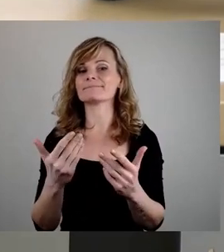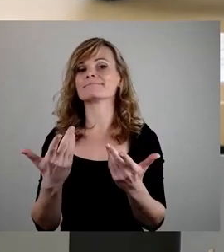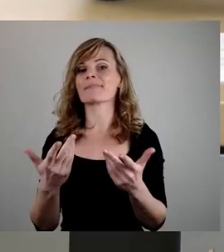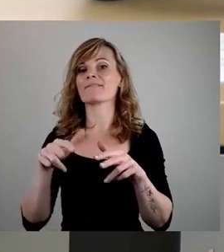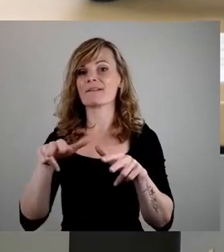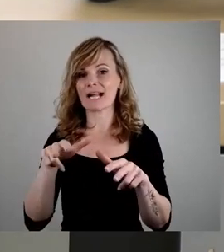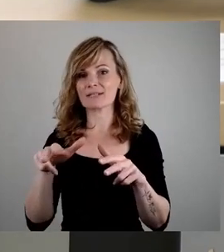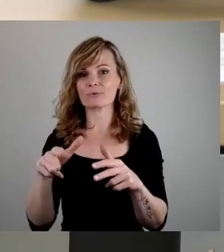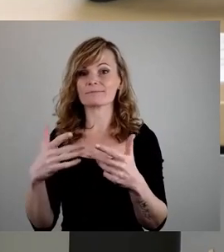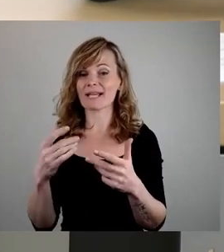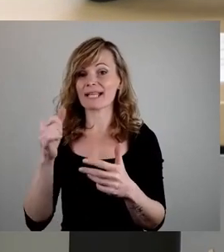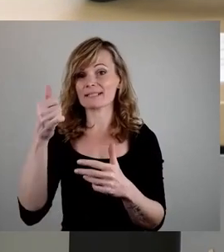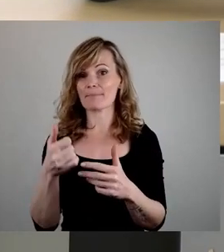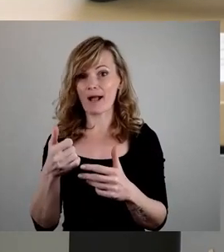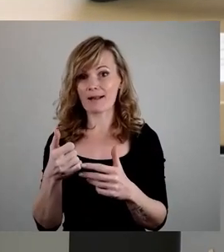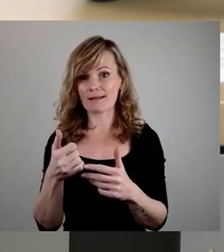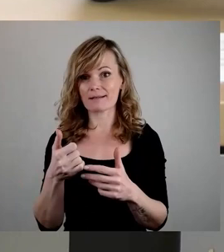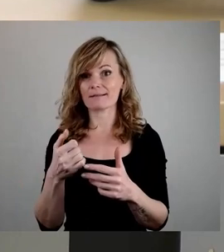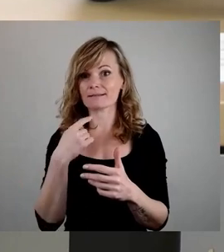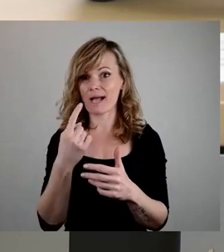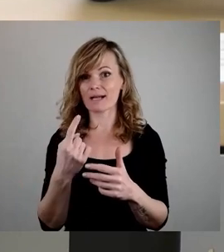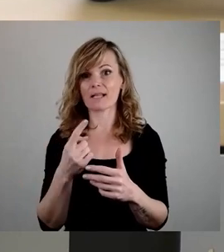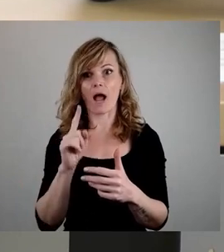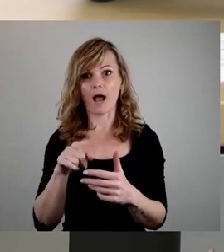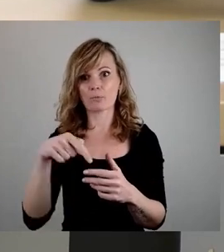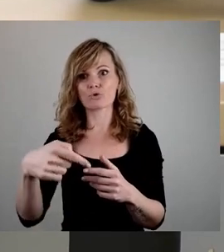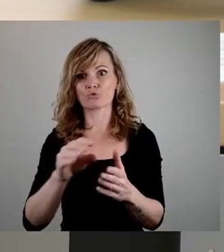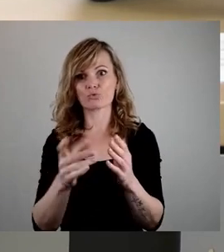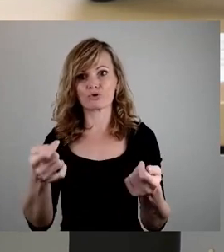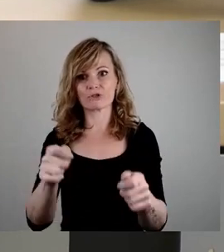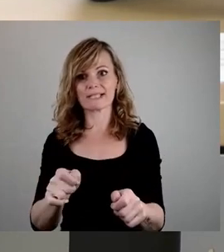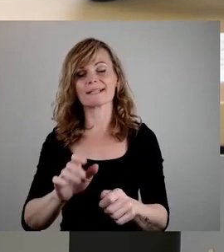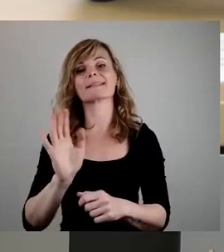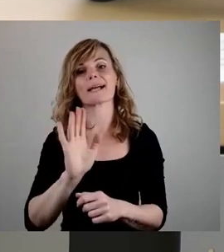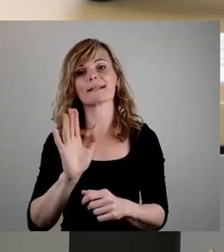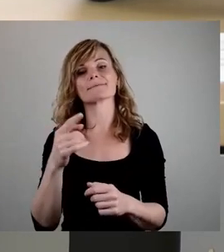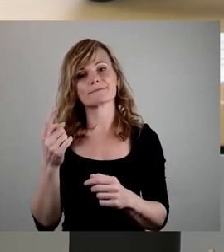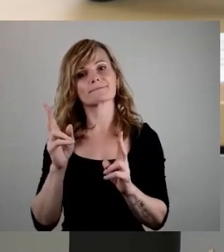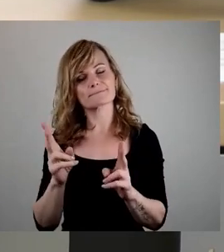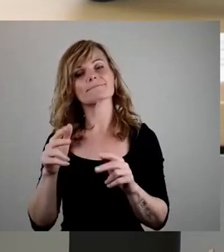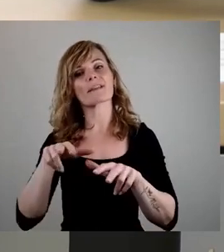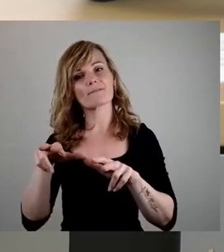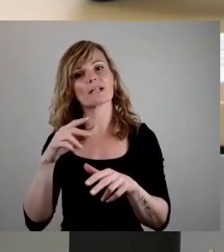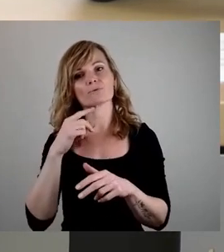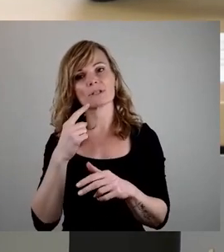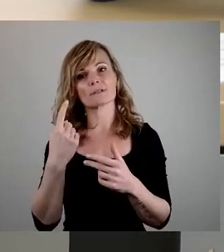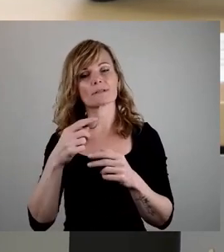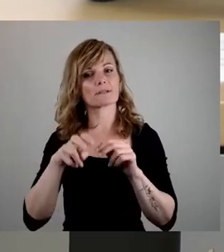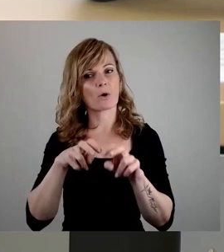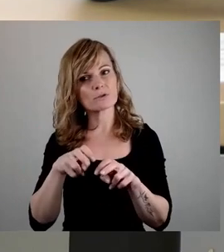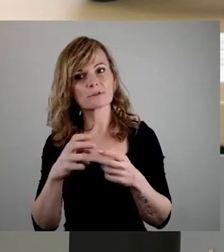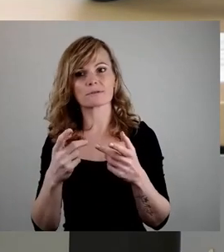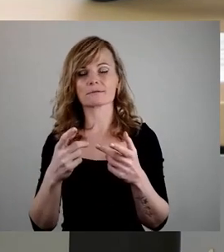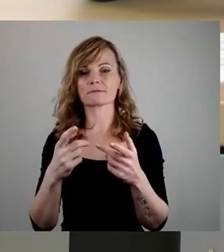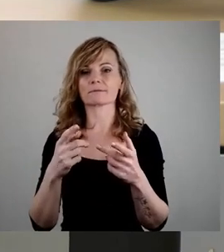die das sozusagen gleich in die Schließung von Schulen überleitet, sondern tatsächlich auch als Verwaltung mit dem Ansinnen, das zu nutzen, um zu einer